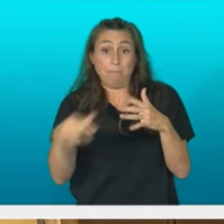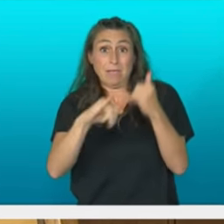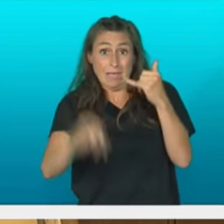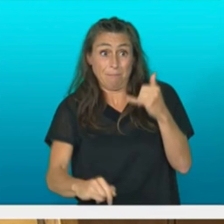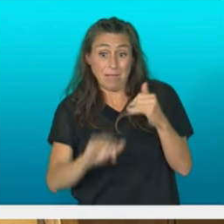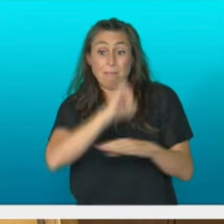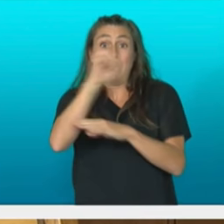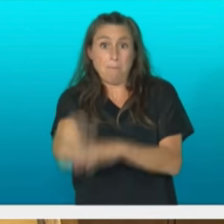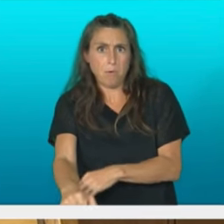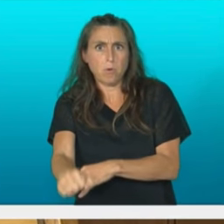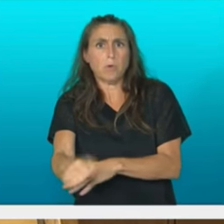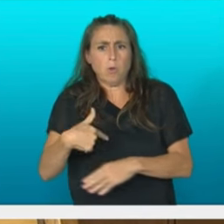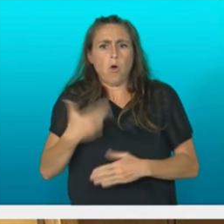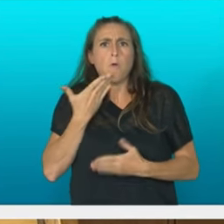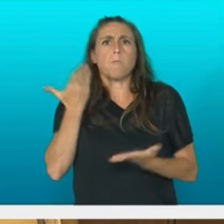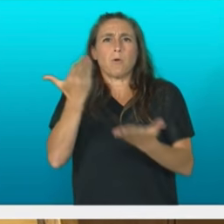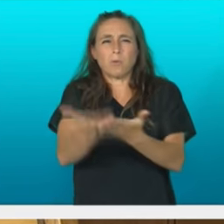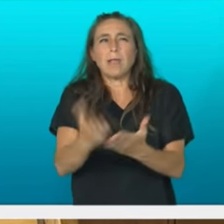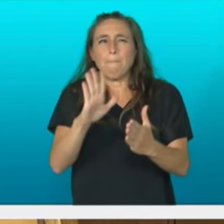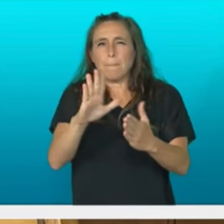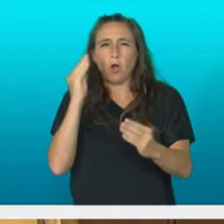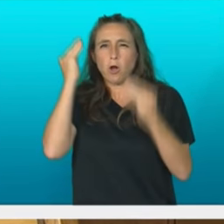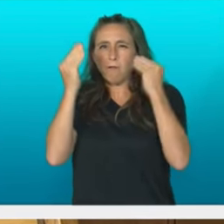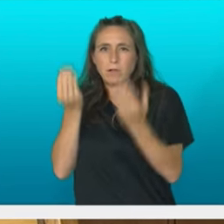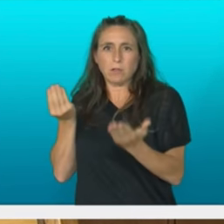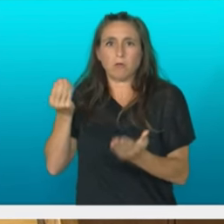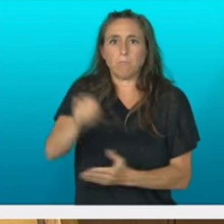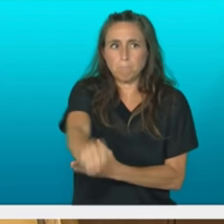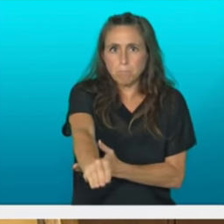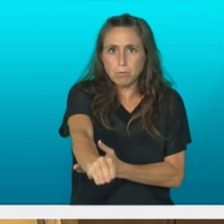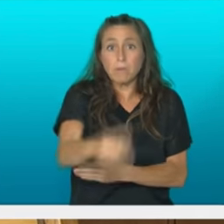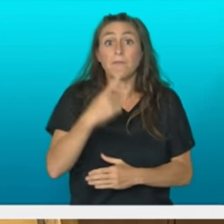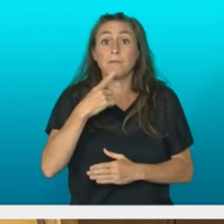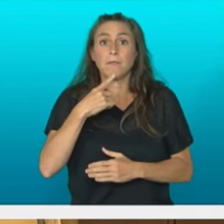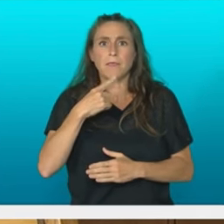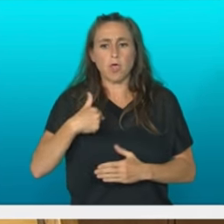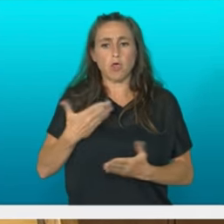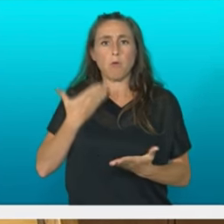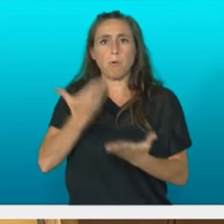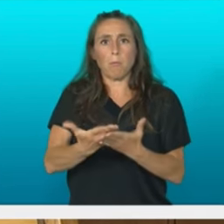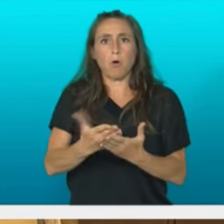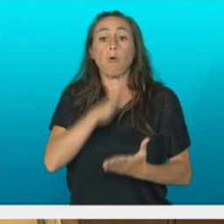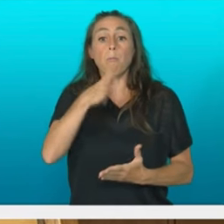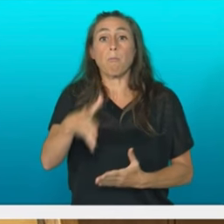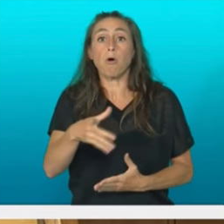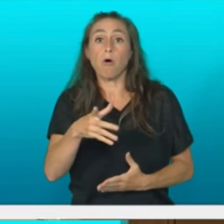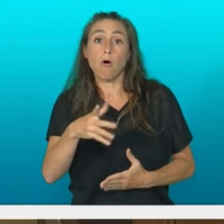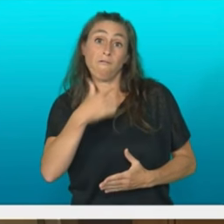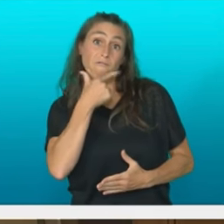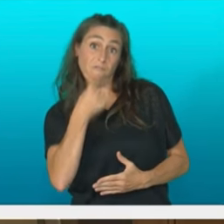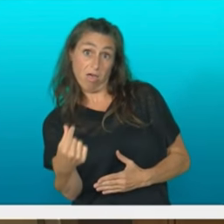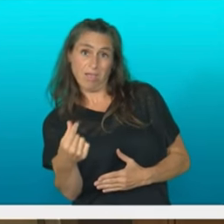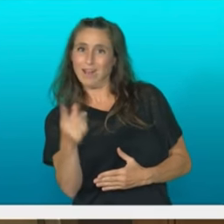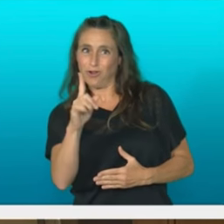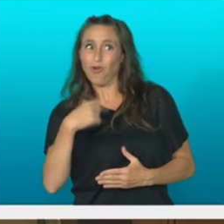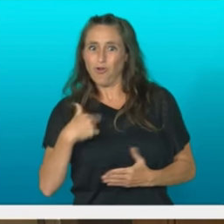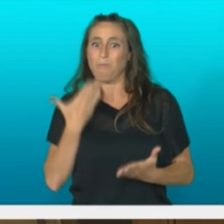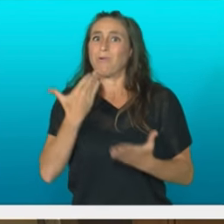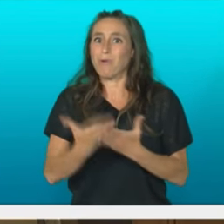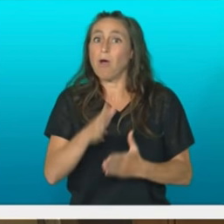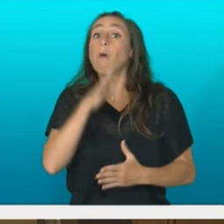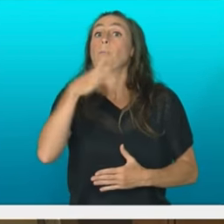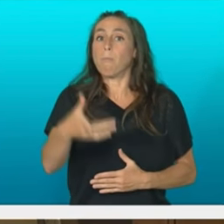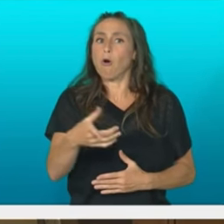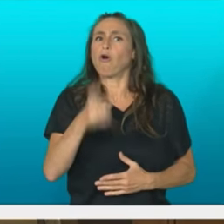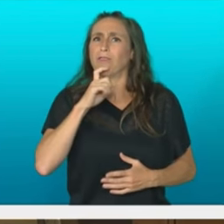Baina usnarketa bat gehituzion, eta esantzuen, etzuela proposatu errezazalako, zaila zelako baizik, eta interesatzen